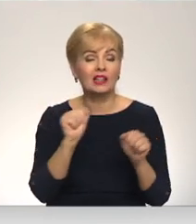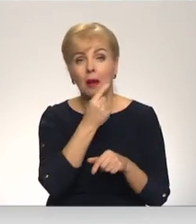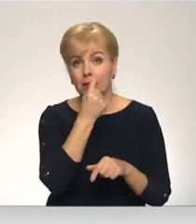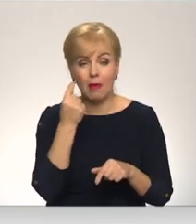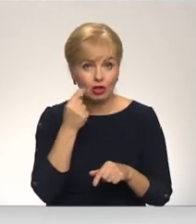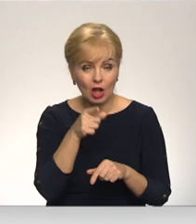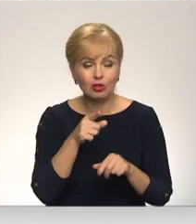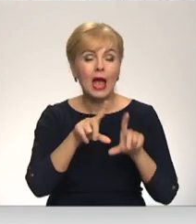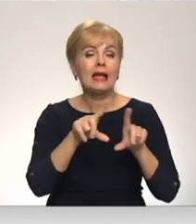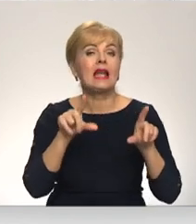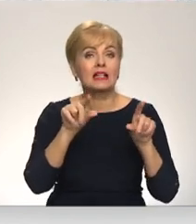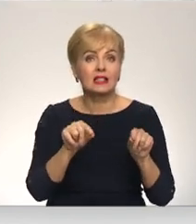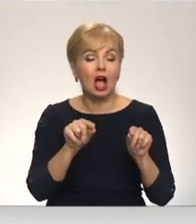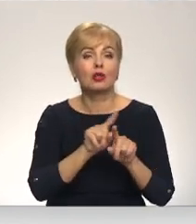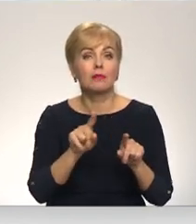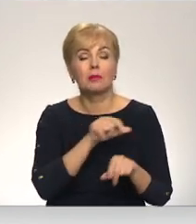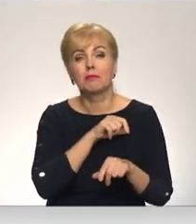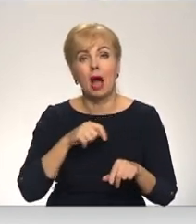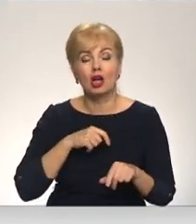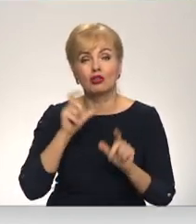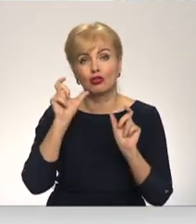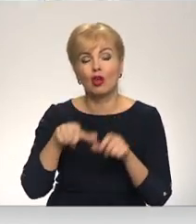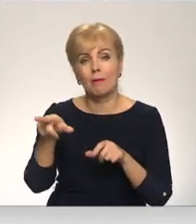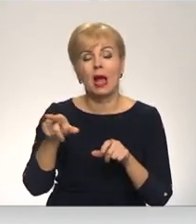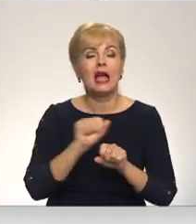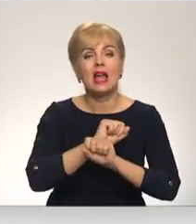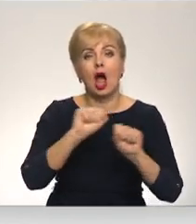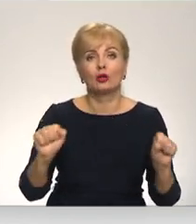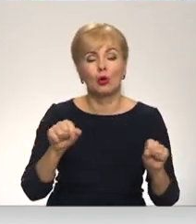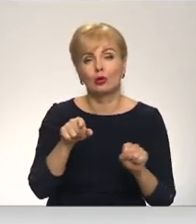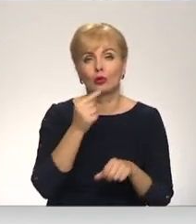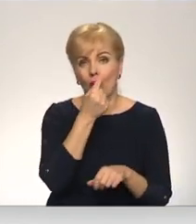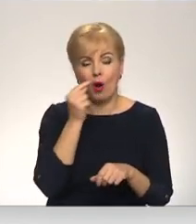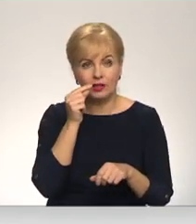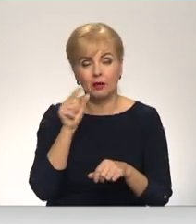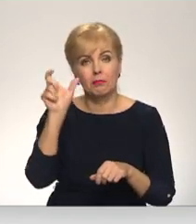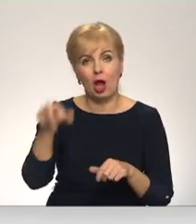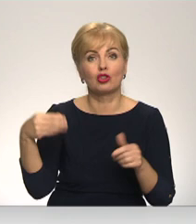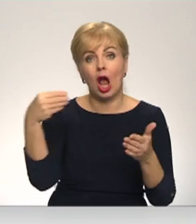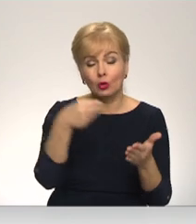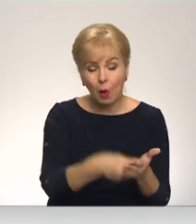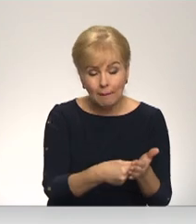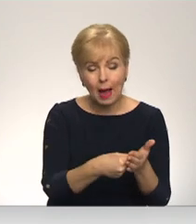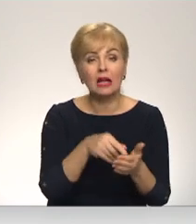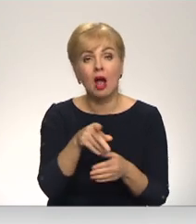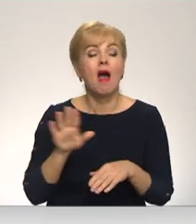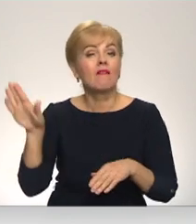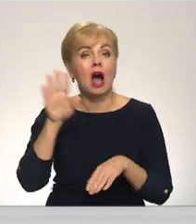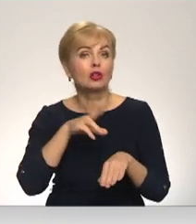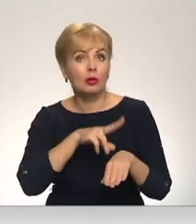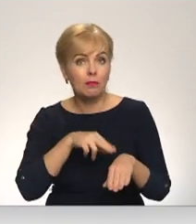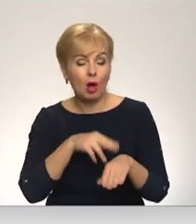un līdz ar to iestādēm šobrīd ir pašām jānodrošina šo testu iegāda. Tas, ka valsts